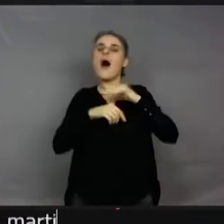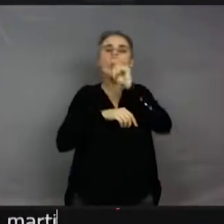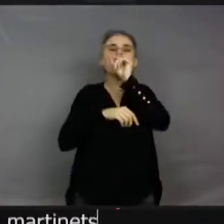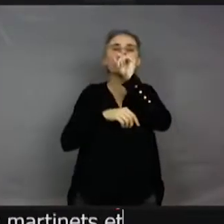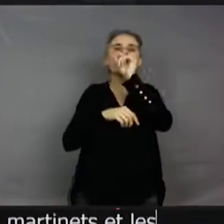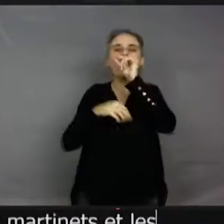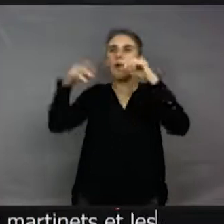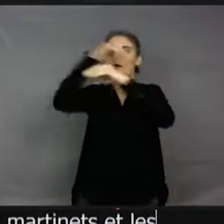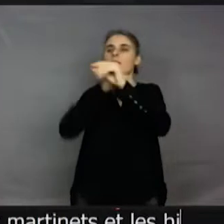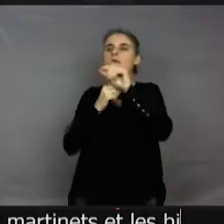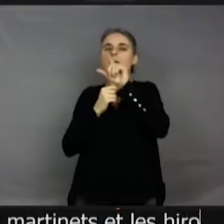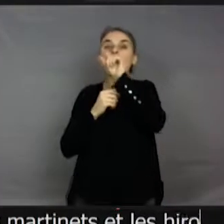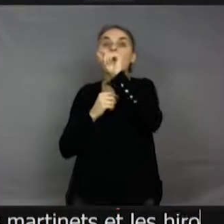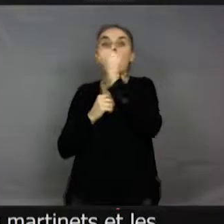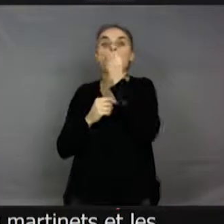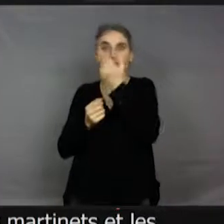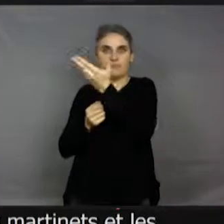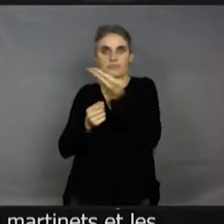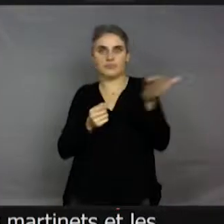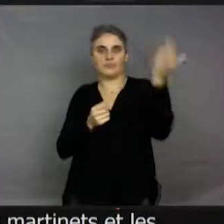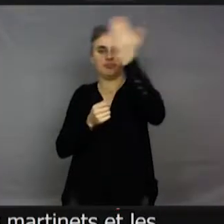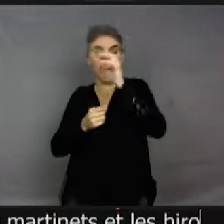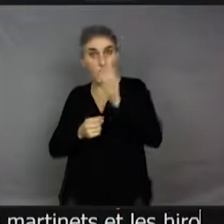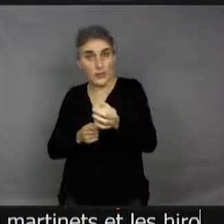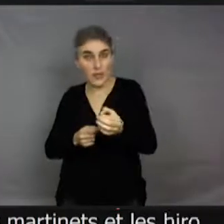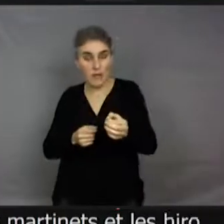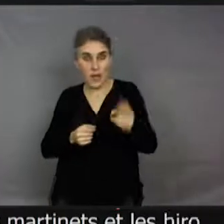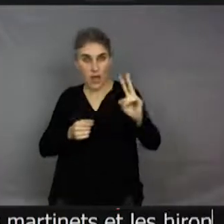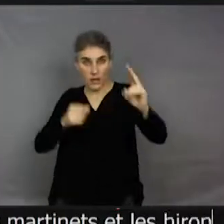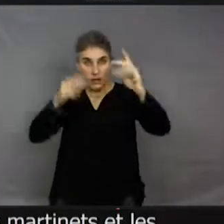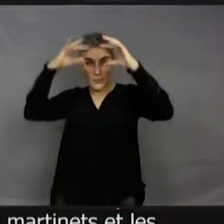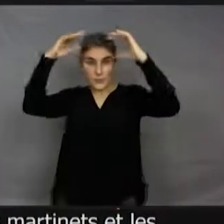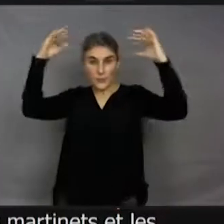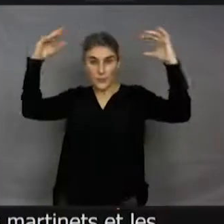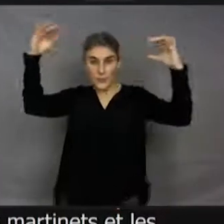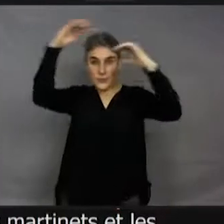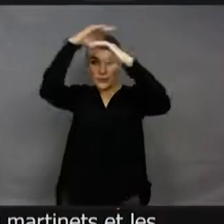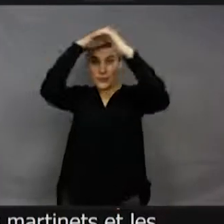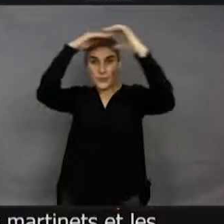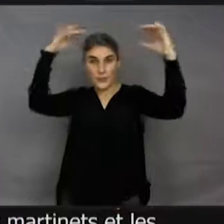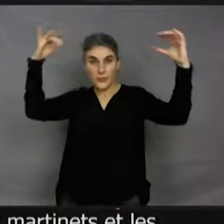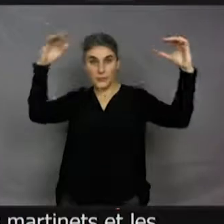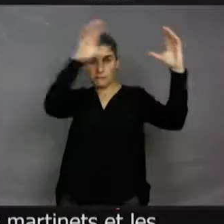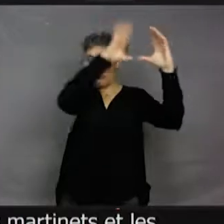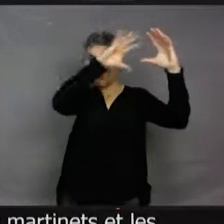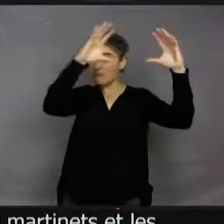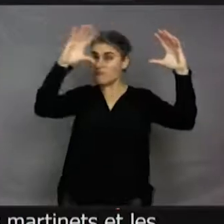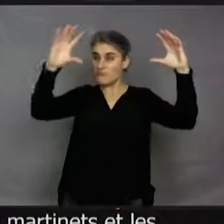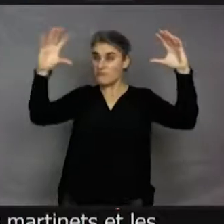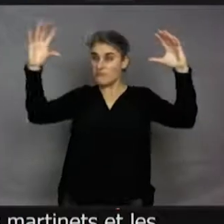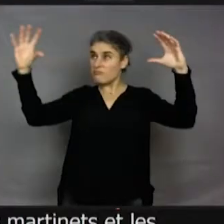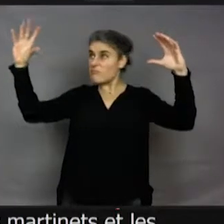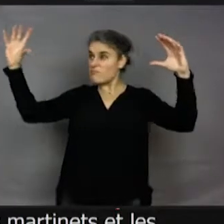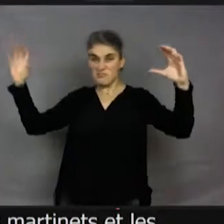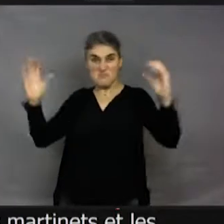insectes qui ne mangent que ce plancton aérien. Mais il y a une colonne de bestioles qui font parfois des centaines voire des milliers de kilomètres parfois en